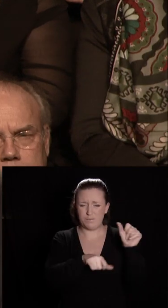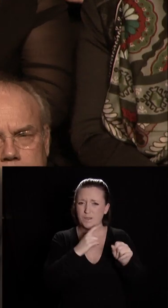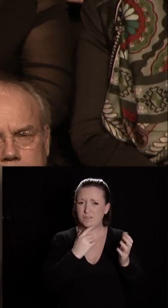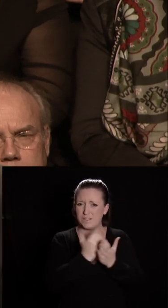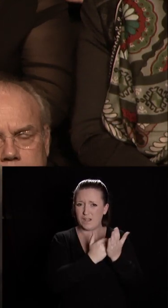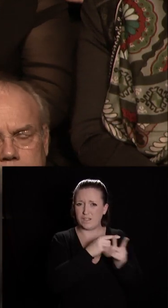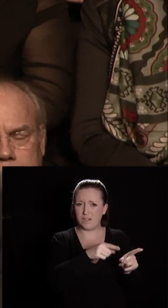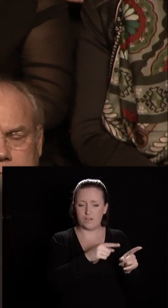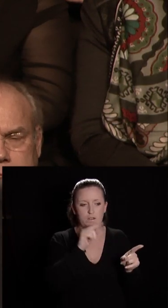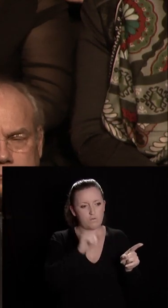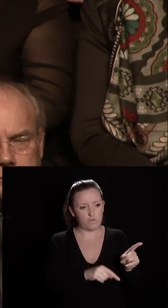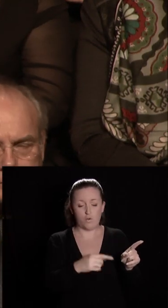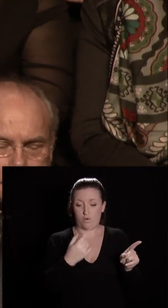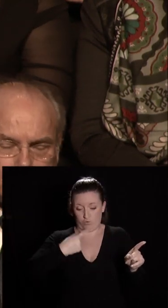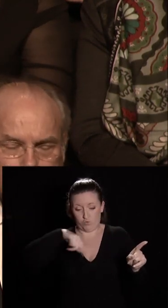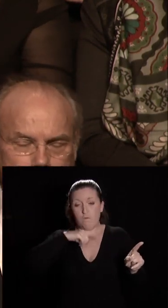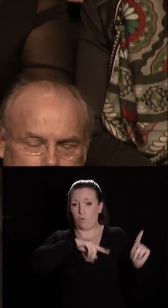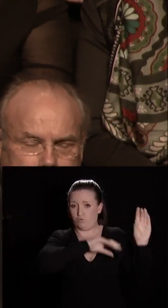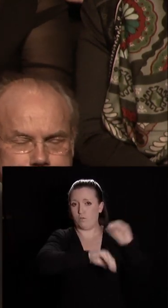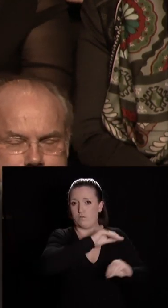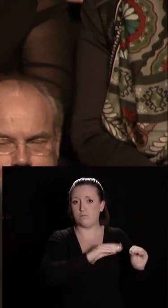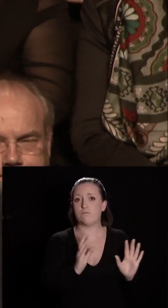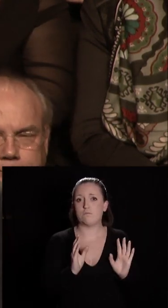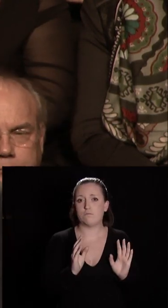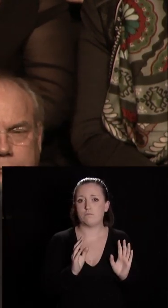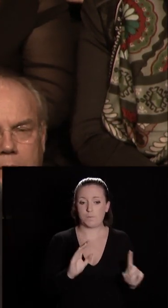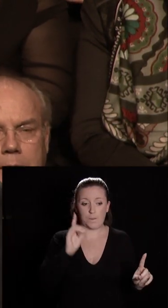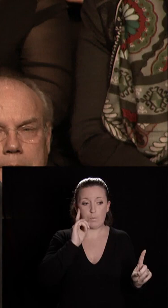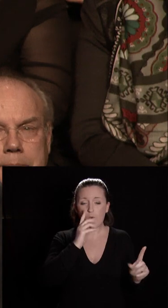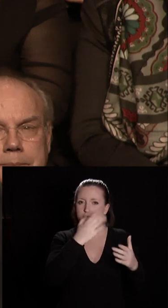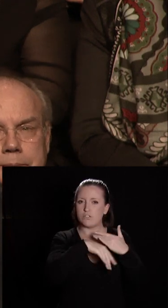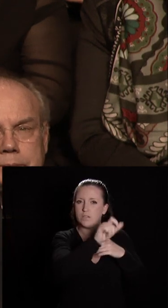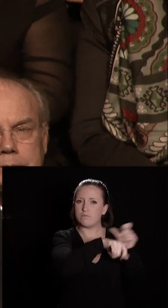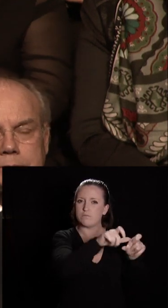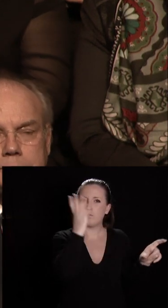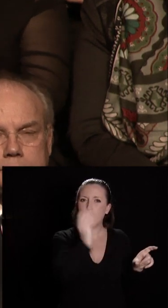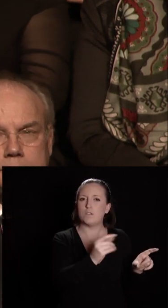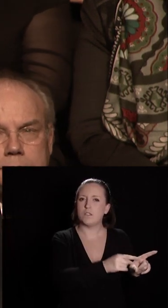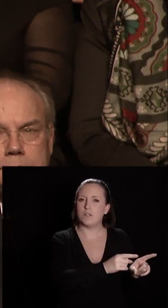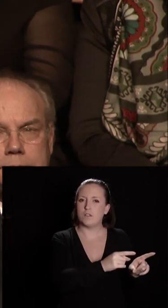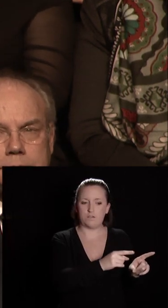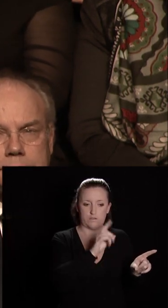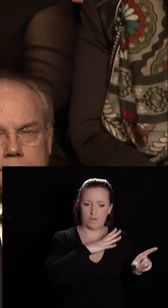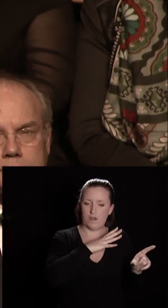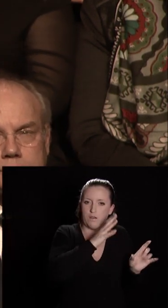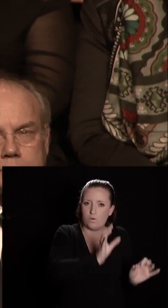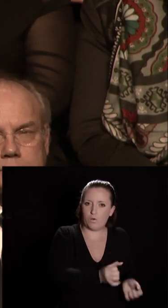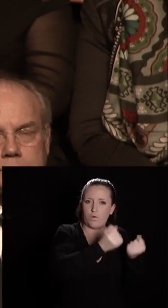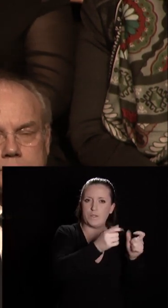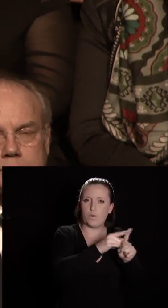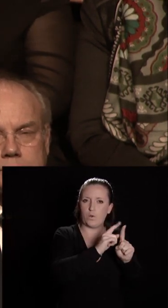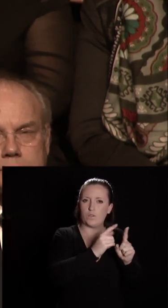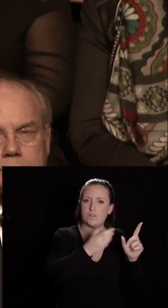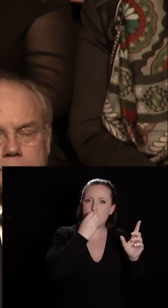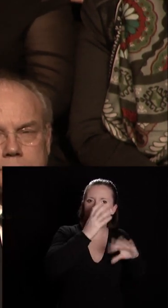nous, nous devons prendre grand soin, parce qu'il y a en eux l'essence de la compétence et de la bienveillance